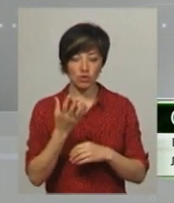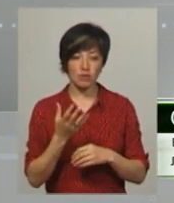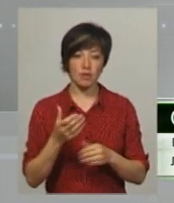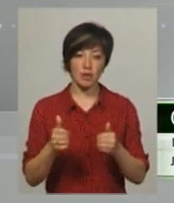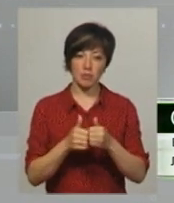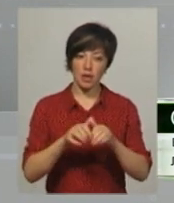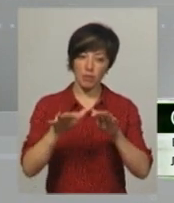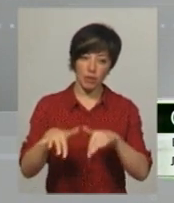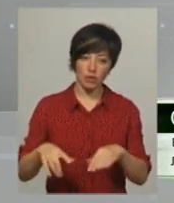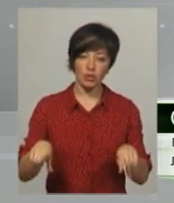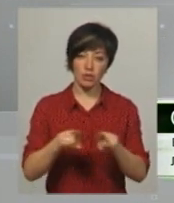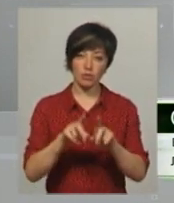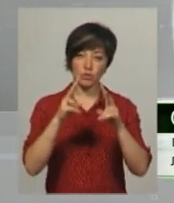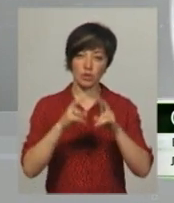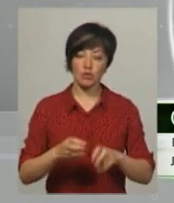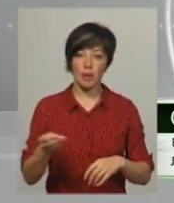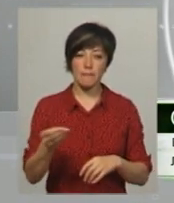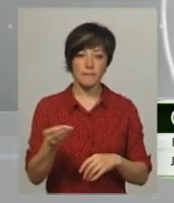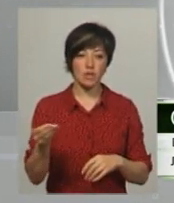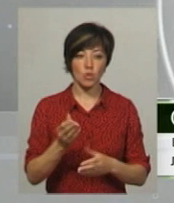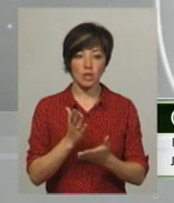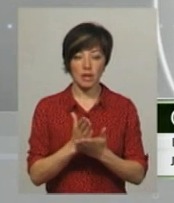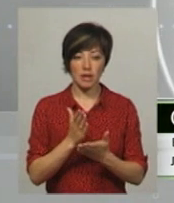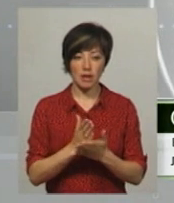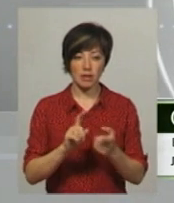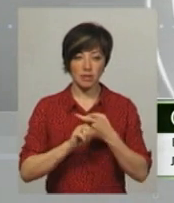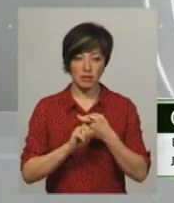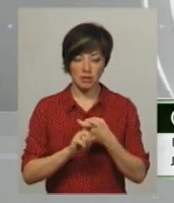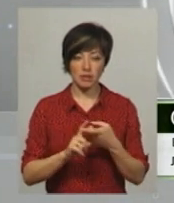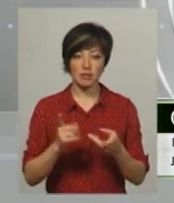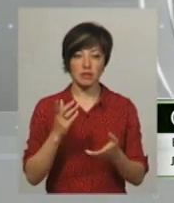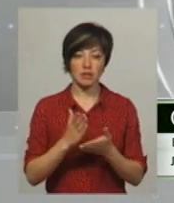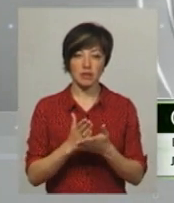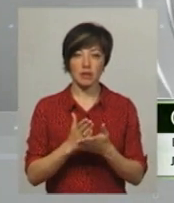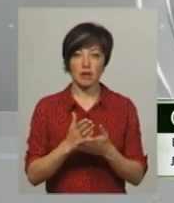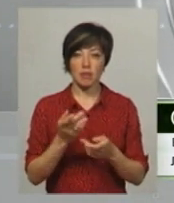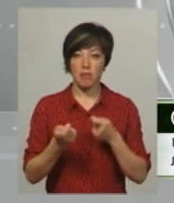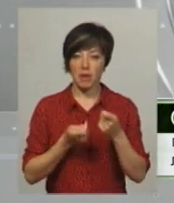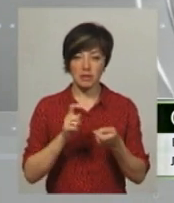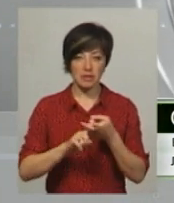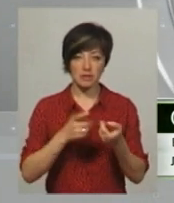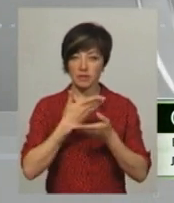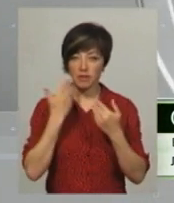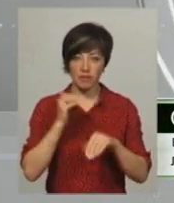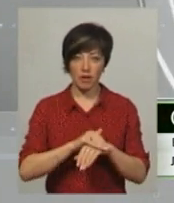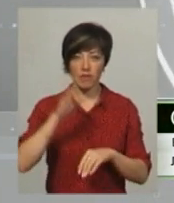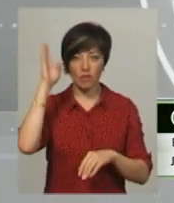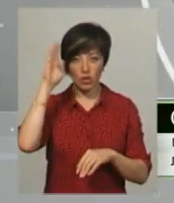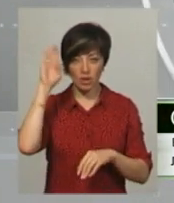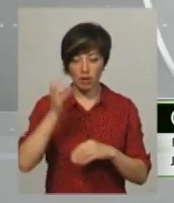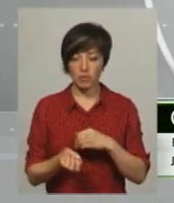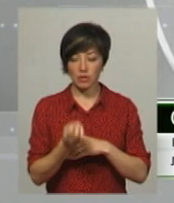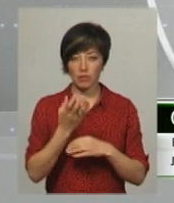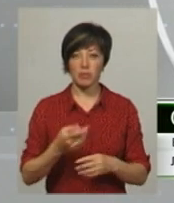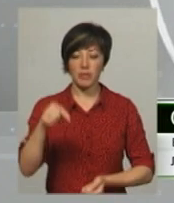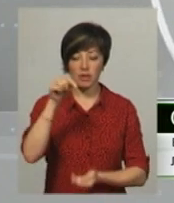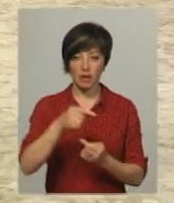пляжу, а також досліджували пісок на наявність геоглемінтів. Геоглемінти, тобто перезитів, не виявлено, а вода в питних фонтанчиках